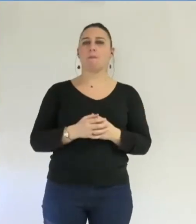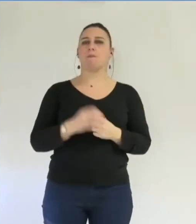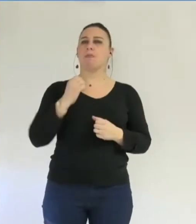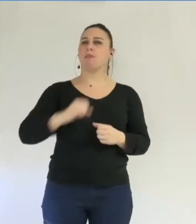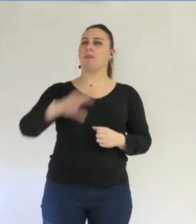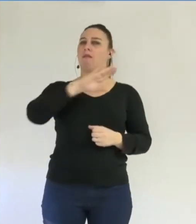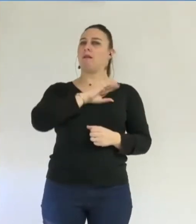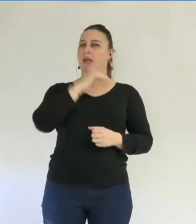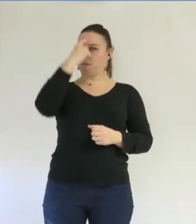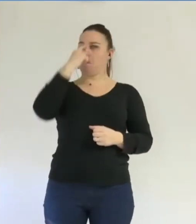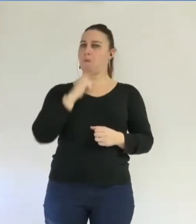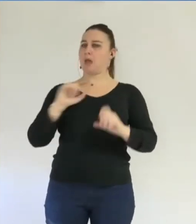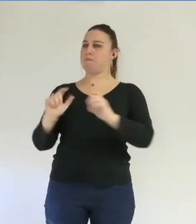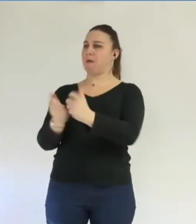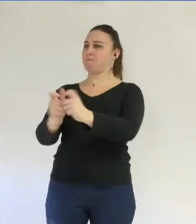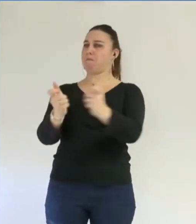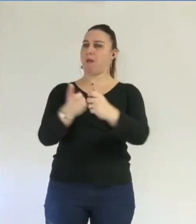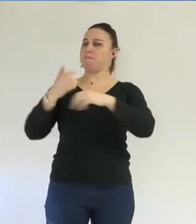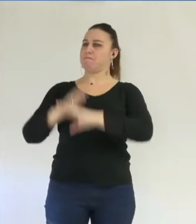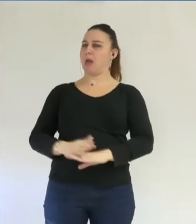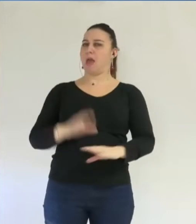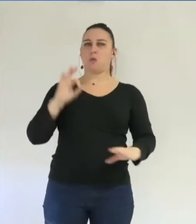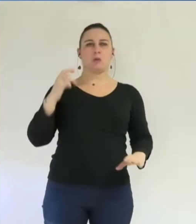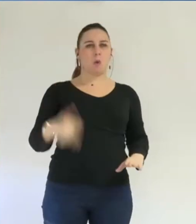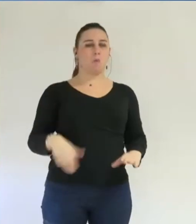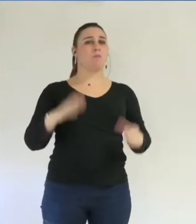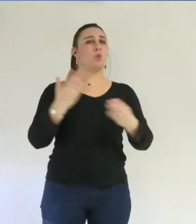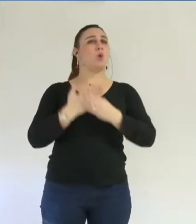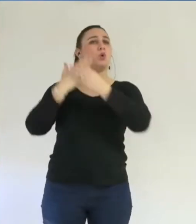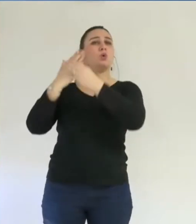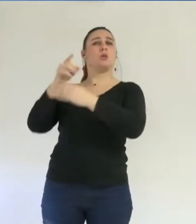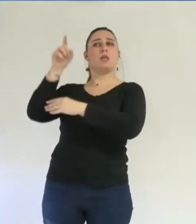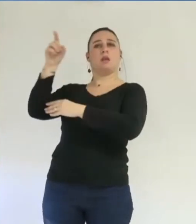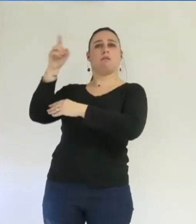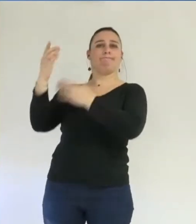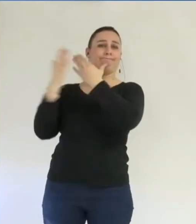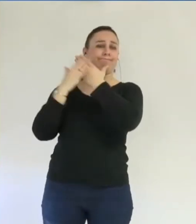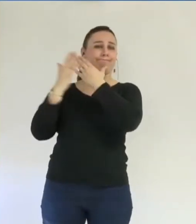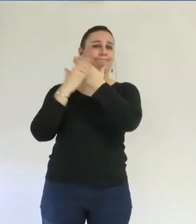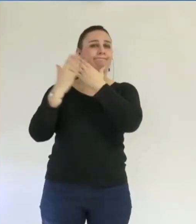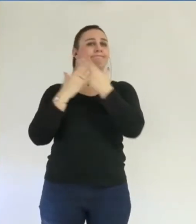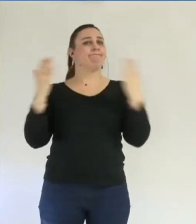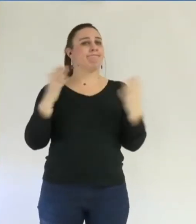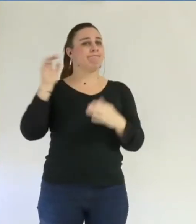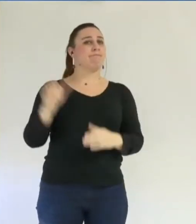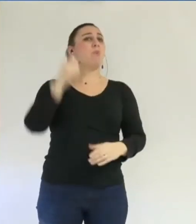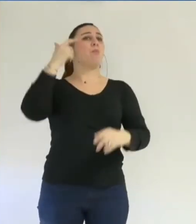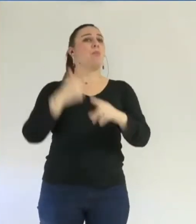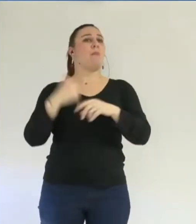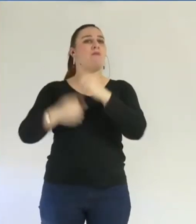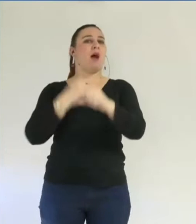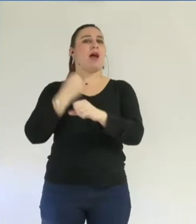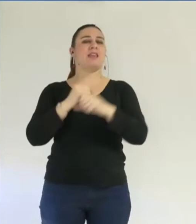sont-ils identifiés ? Pour ce dossier, la Chambre régionale révèle également que dans le cadre de la première édition de la Fête des Tuiles,